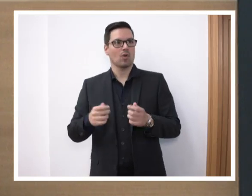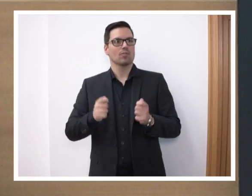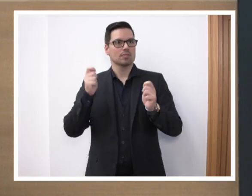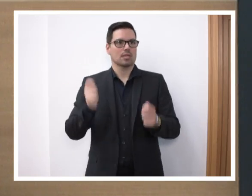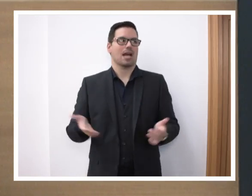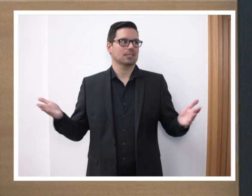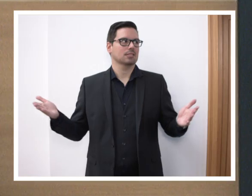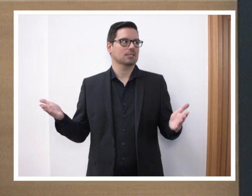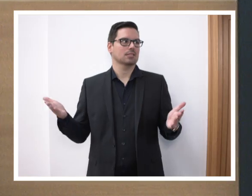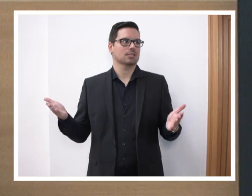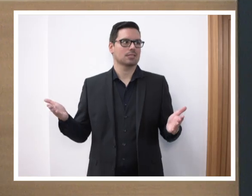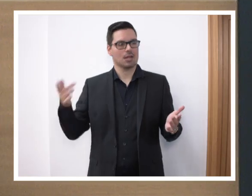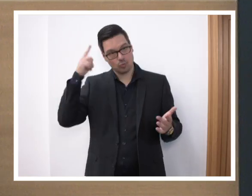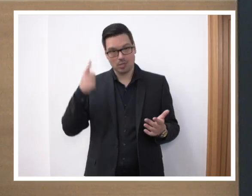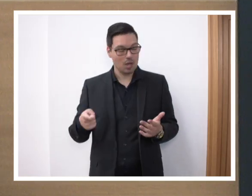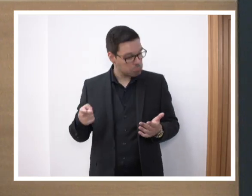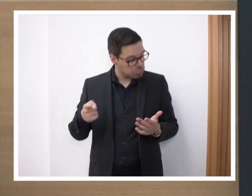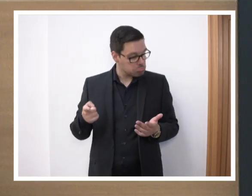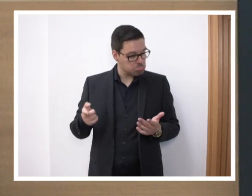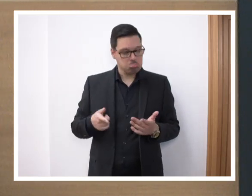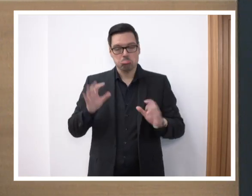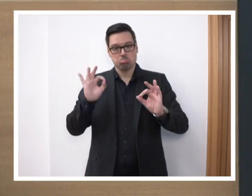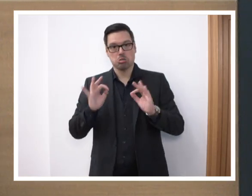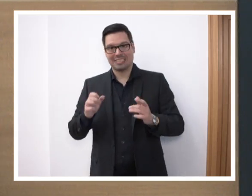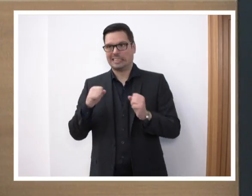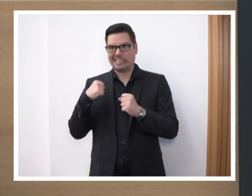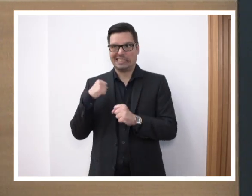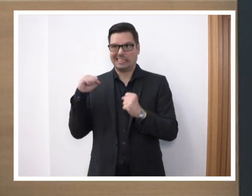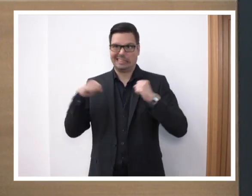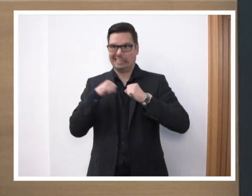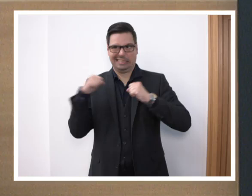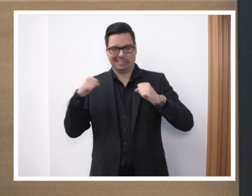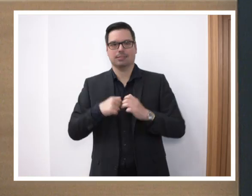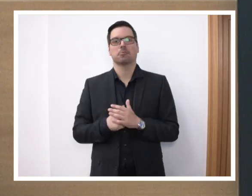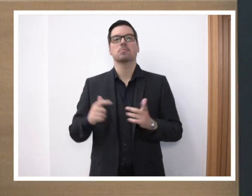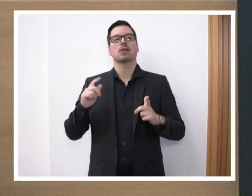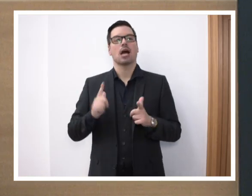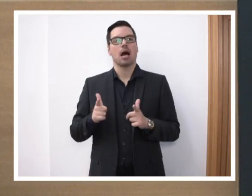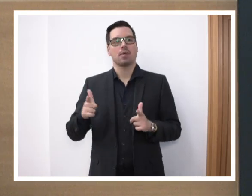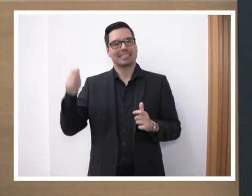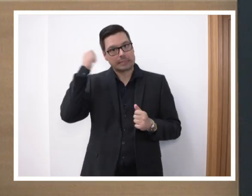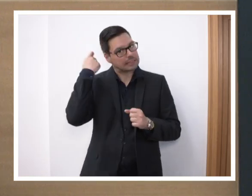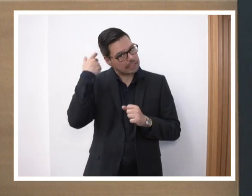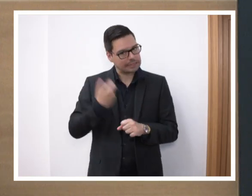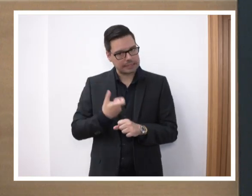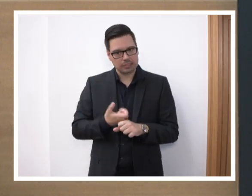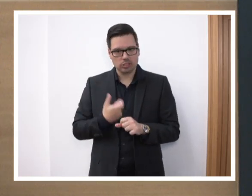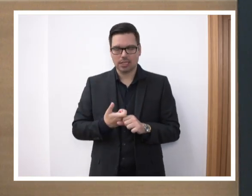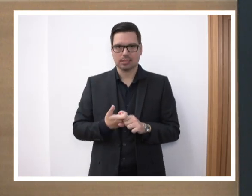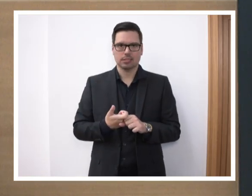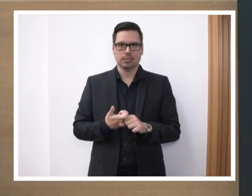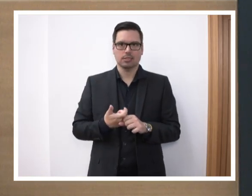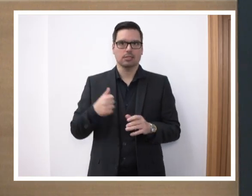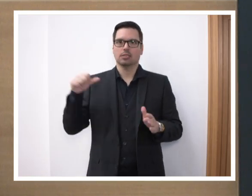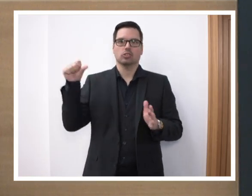vorlegen. Das ist wirklich beachtlich, muss man mal sagen. Das zeigt Hartnäckigkeit. Aber Hartnäckigkeit, das macht allein schlechte